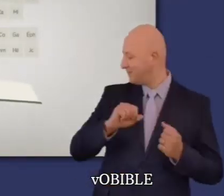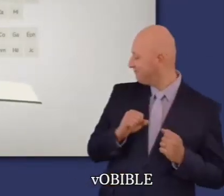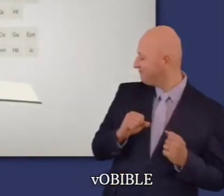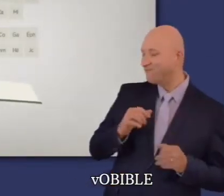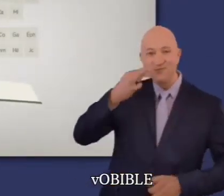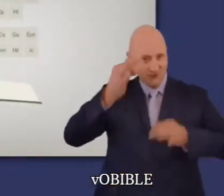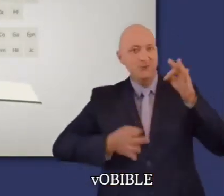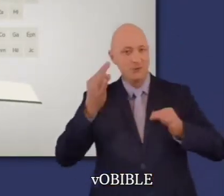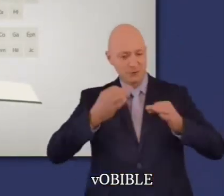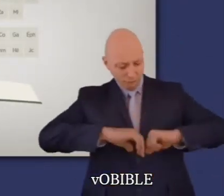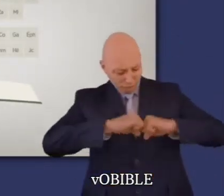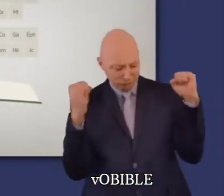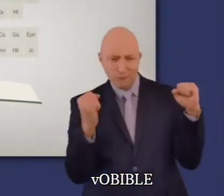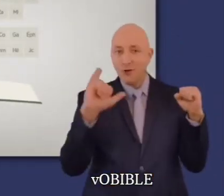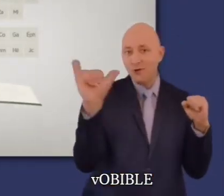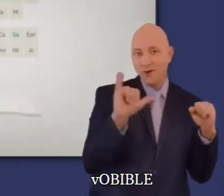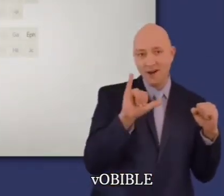Introduction au Livre des Juges